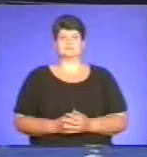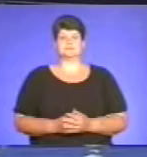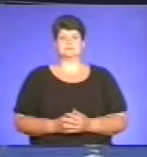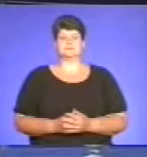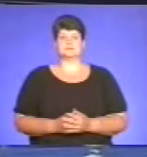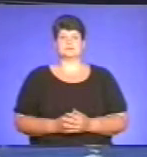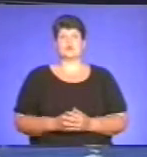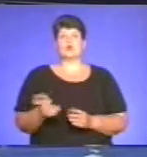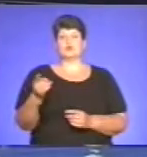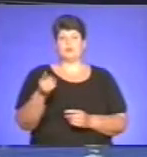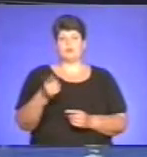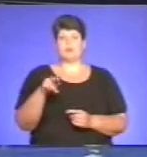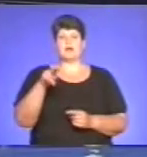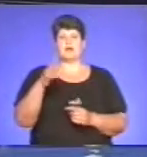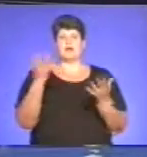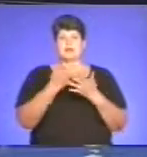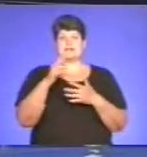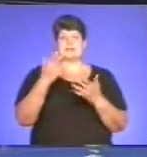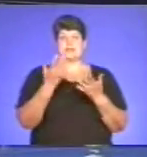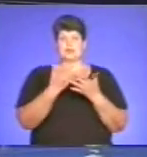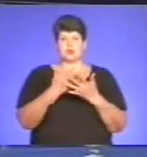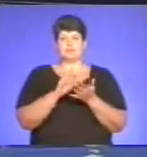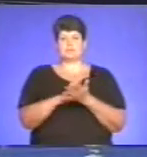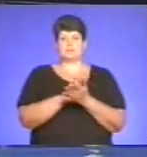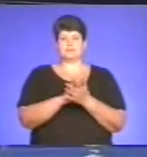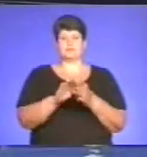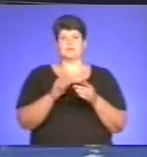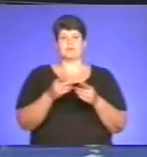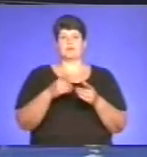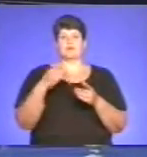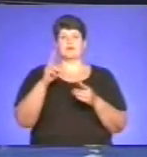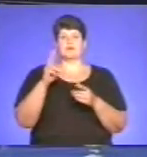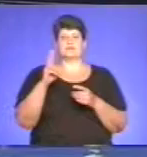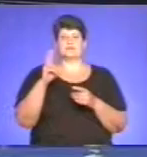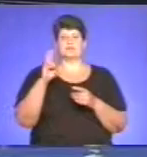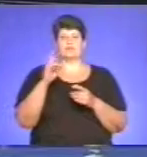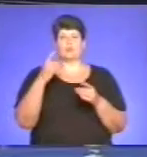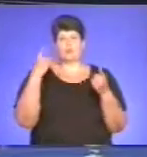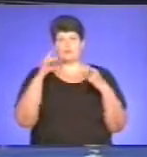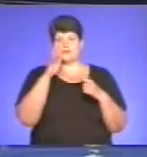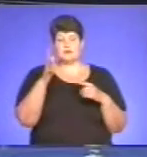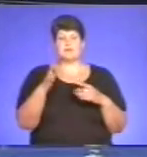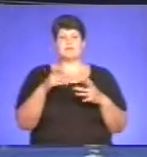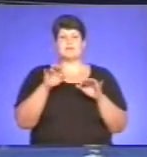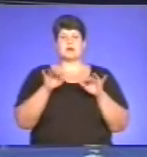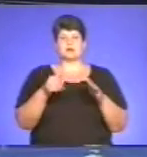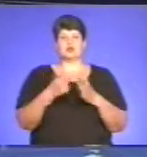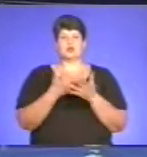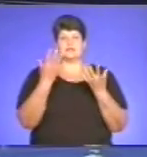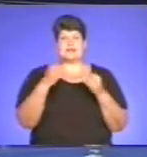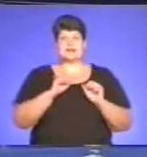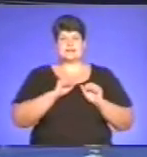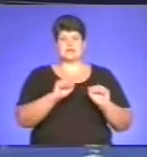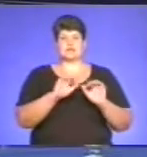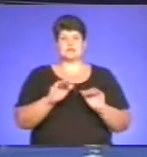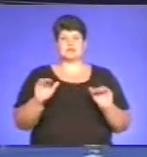У Тернополі в палаці кіно безкоштовно транслюють мультфільми. У кінотеатрі триває акція «До захисту дітей». Безкоштовні